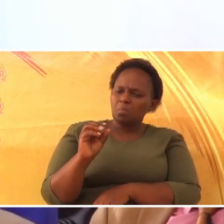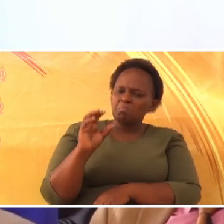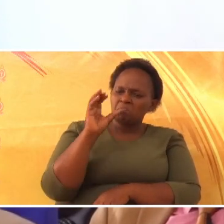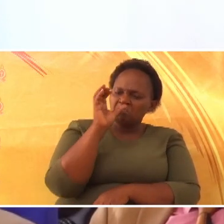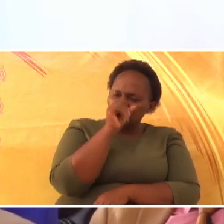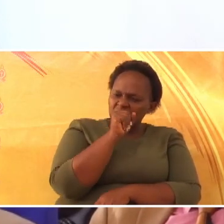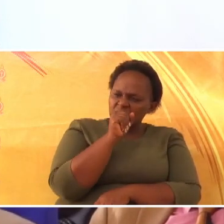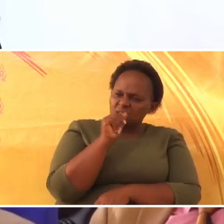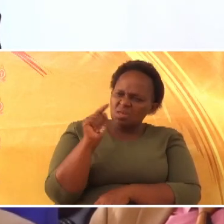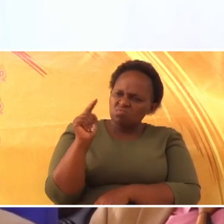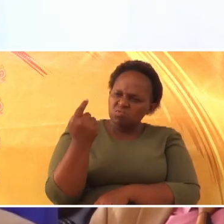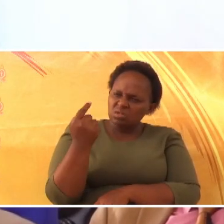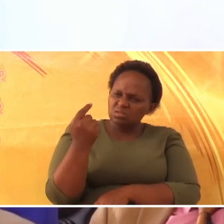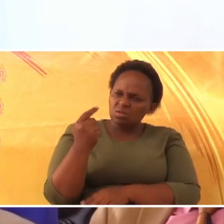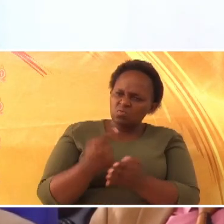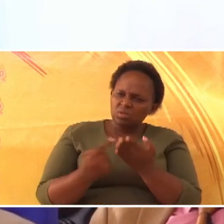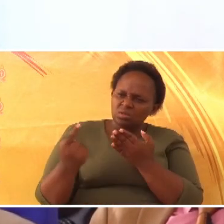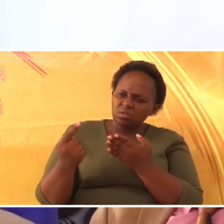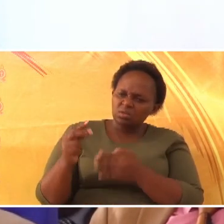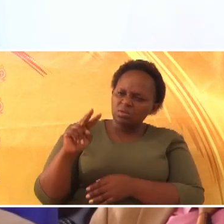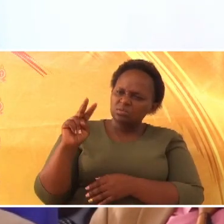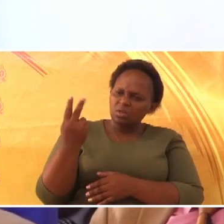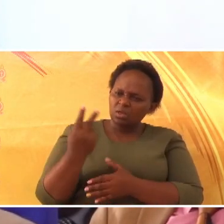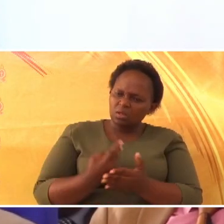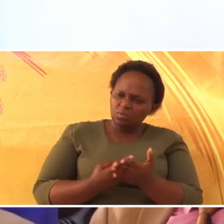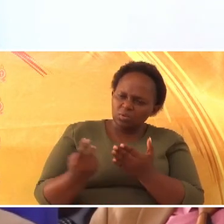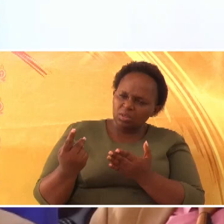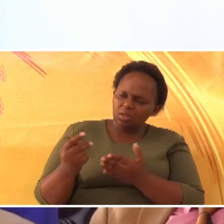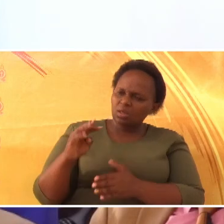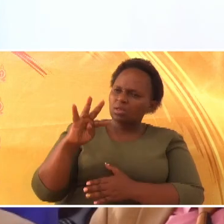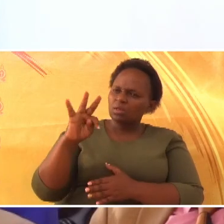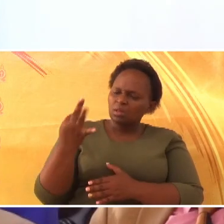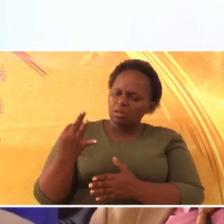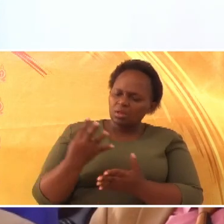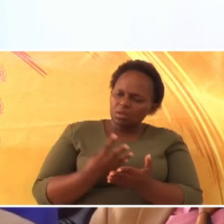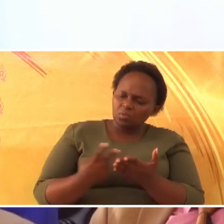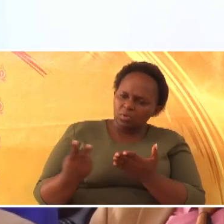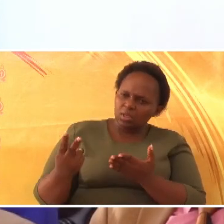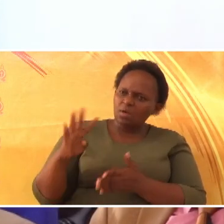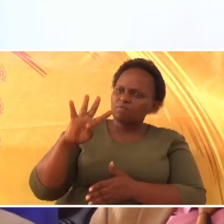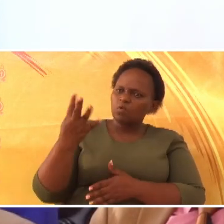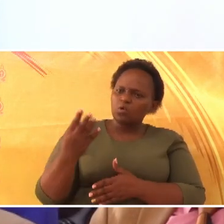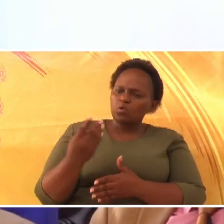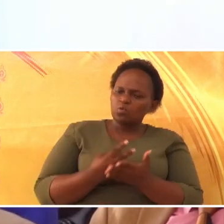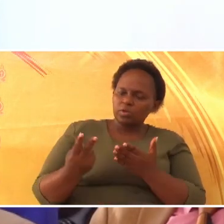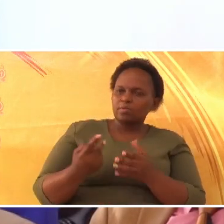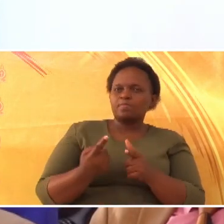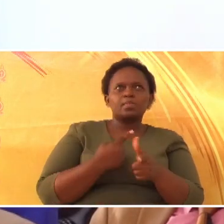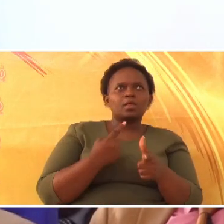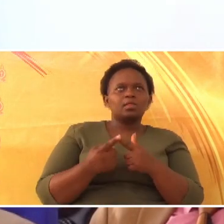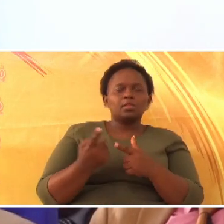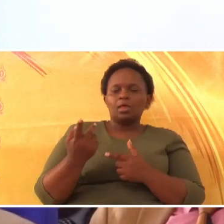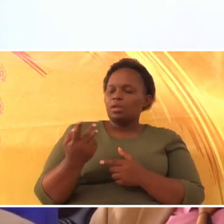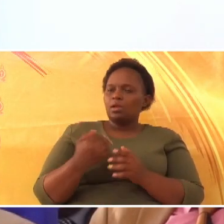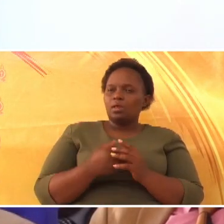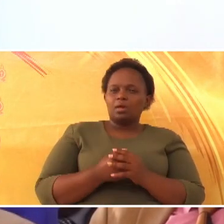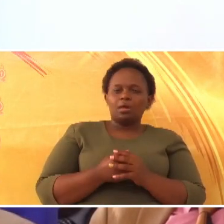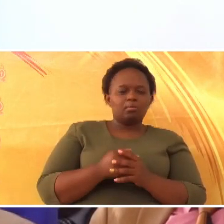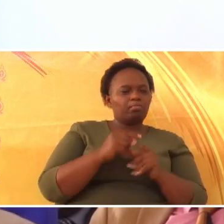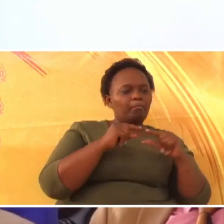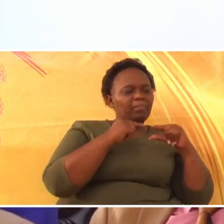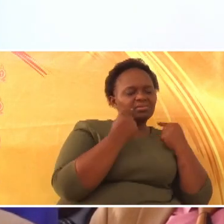ine. Na katika hali ya kukosa wiki hizo ine, mchungaji, haka chukua waze wa kanisa,